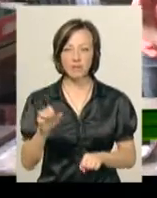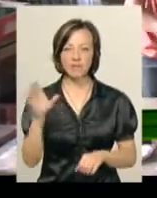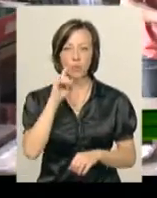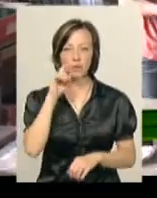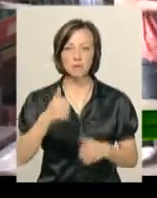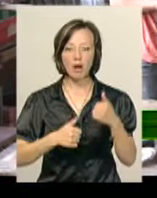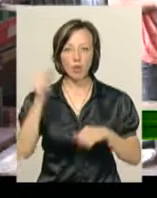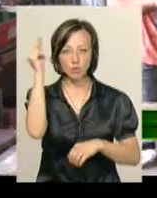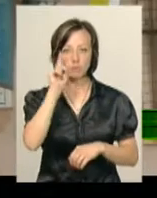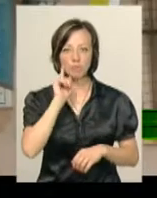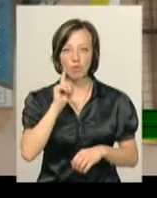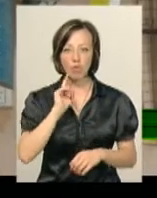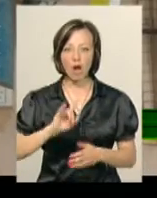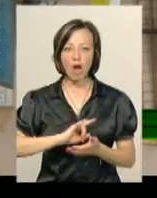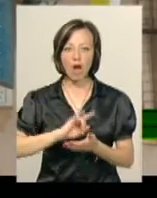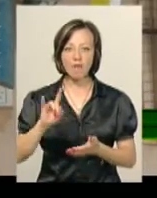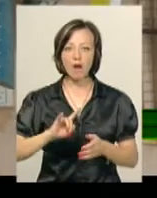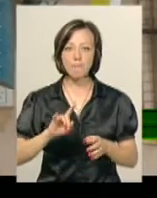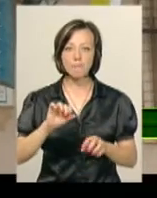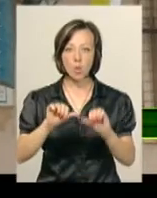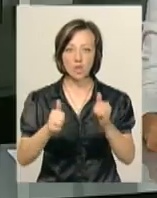учнівської молоді з авіамодельного спорту.